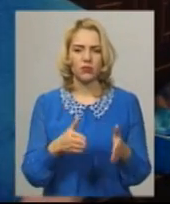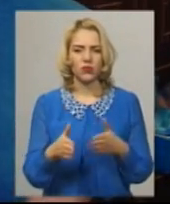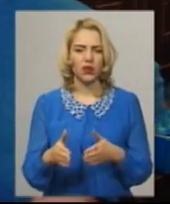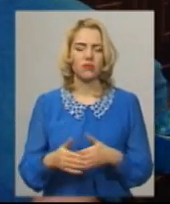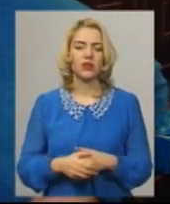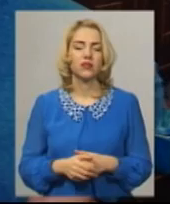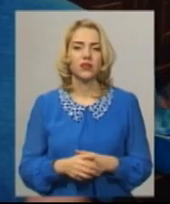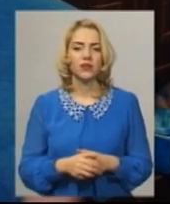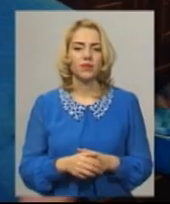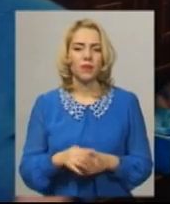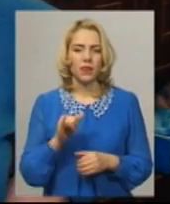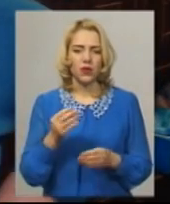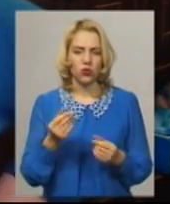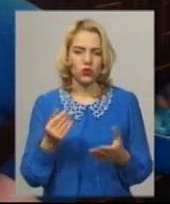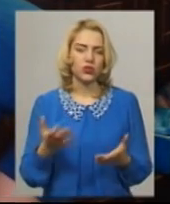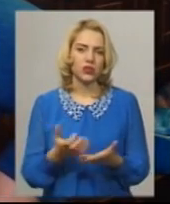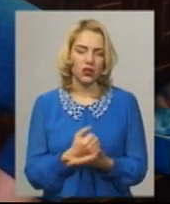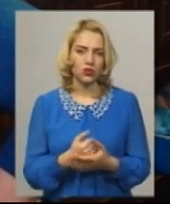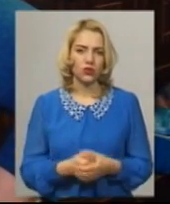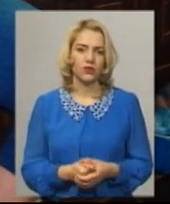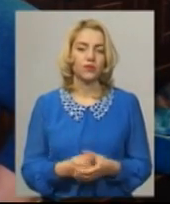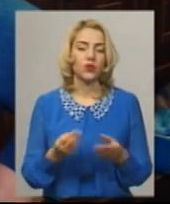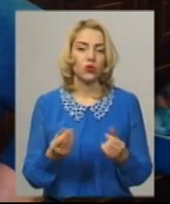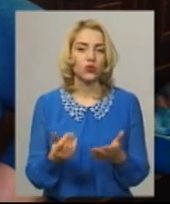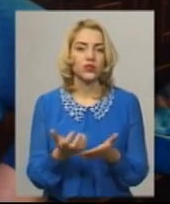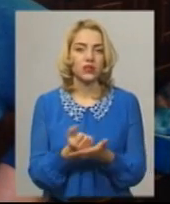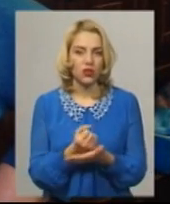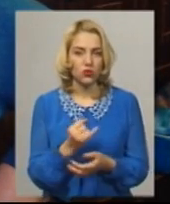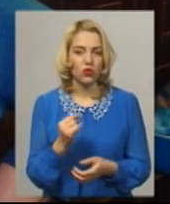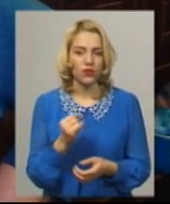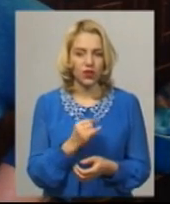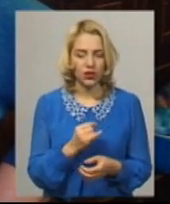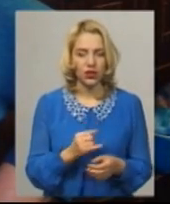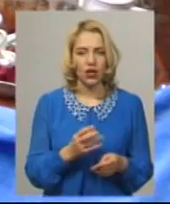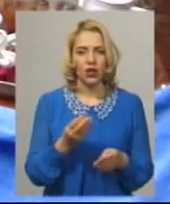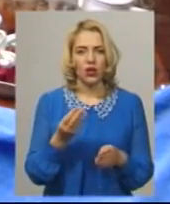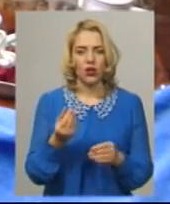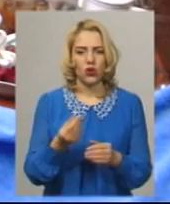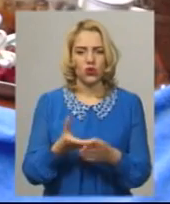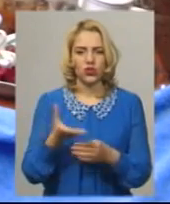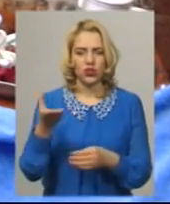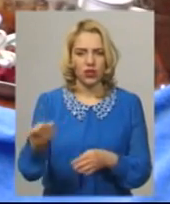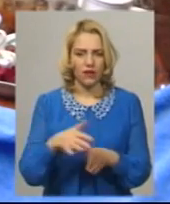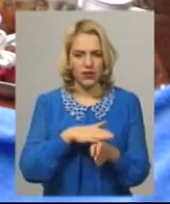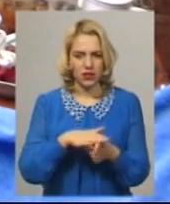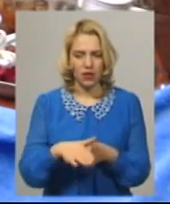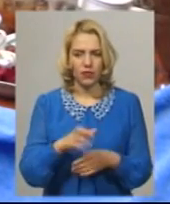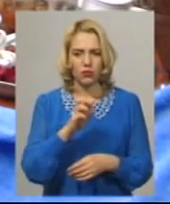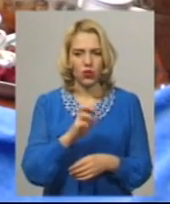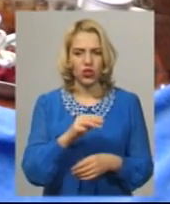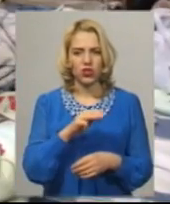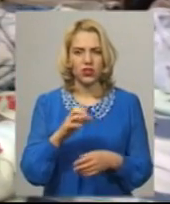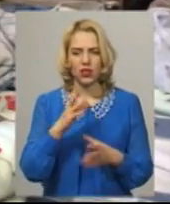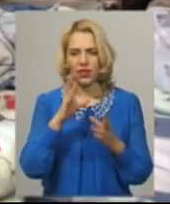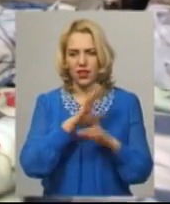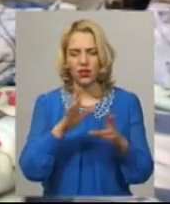путями, такими-всякими, але гроші він знайшов, гроші він знайшов і розчитався. Борис Сніцар не